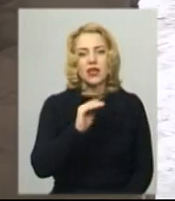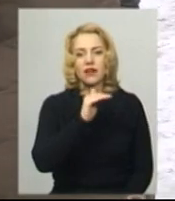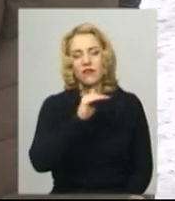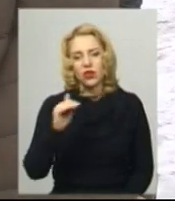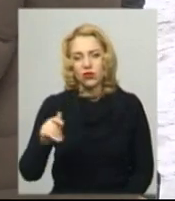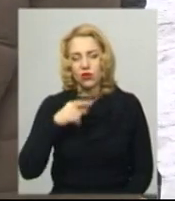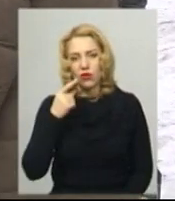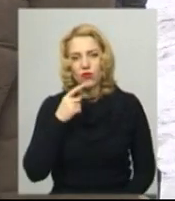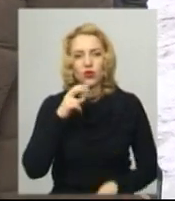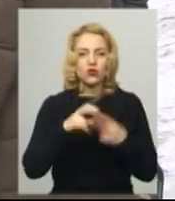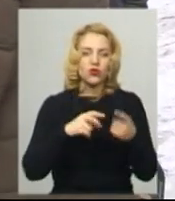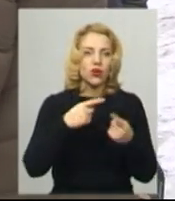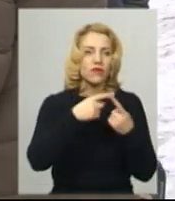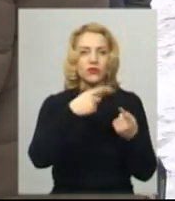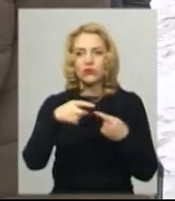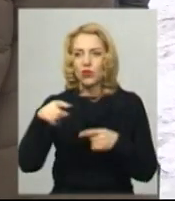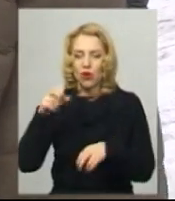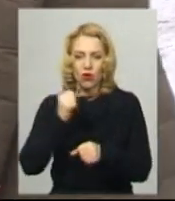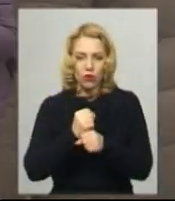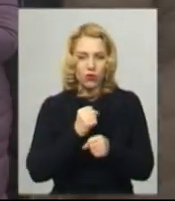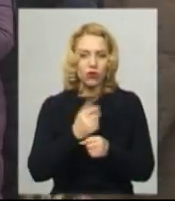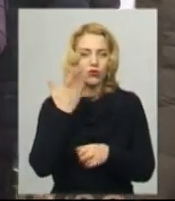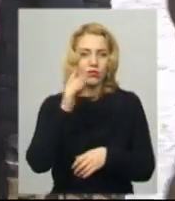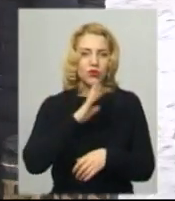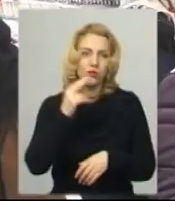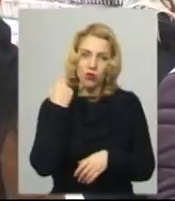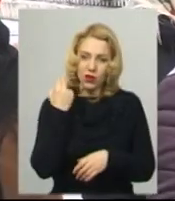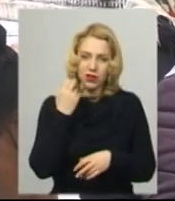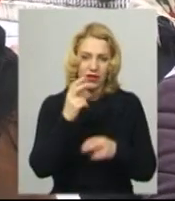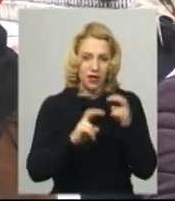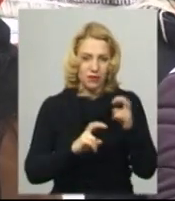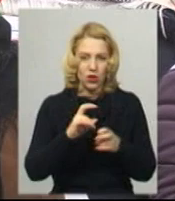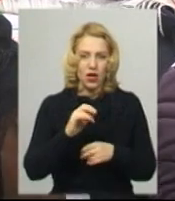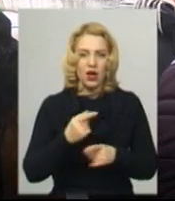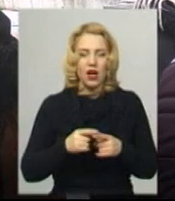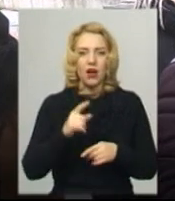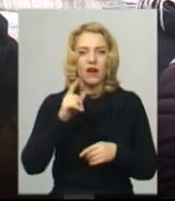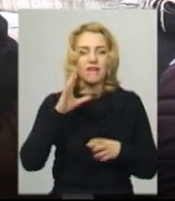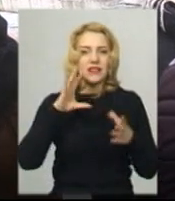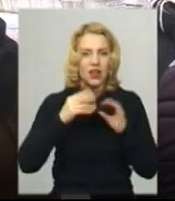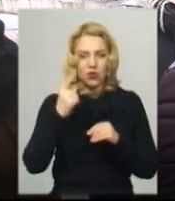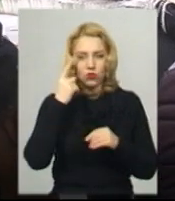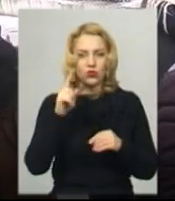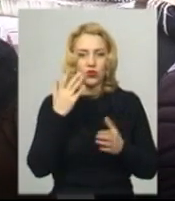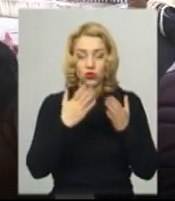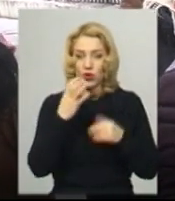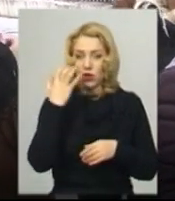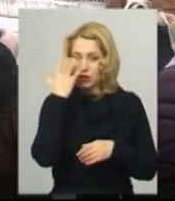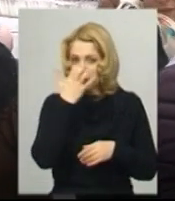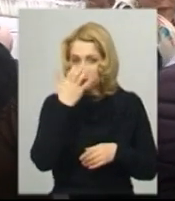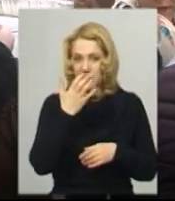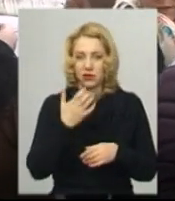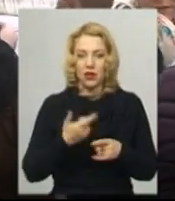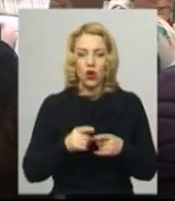шукав роботу де-інде, коли на підприємстві УТОС почали боргувати зарпату та не знайшов. Вони взагалі думають, що якщо людина не бачить, або є маленький